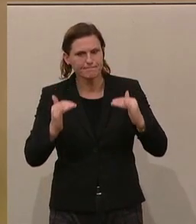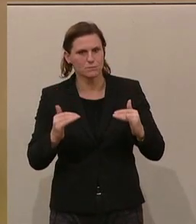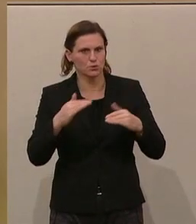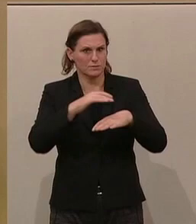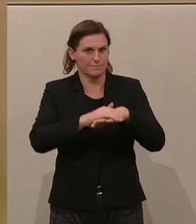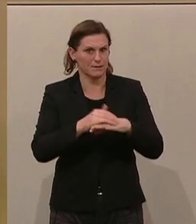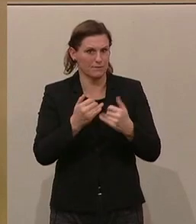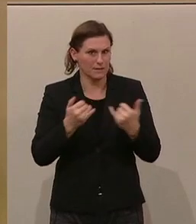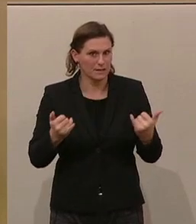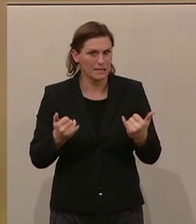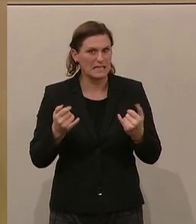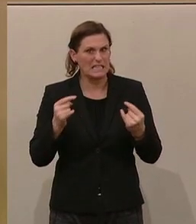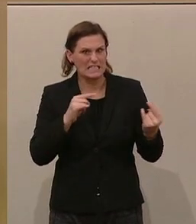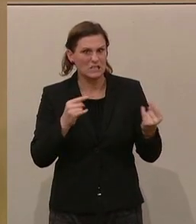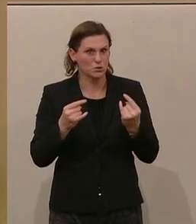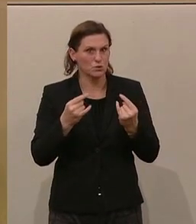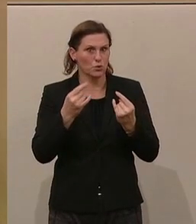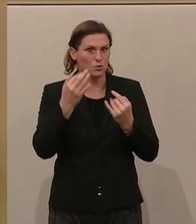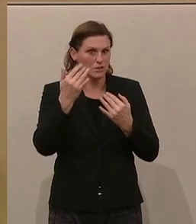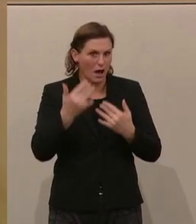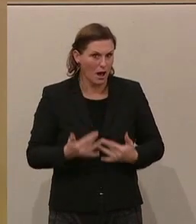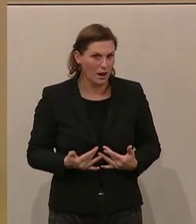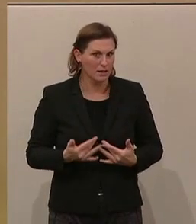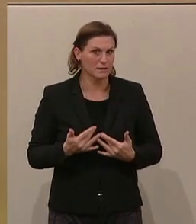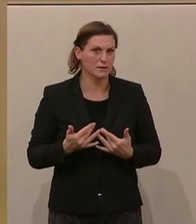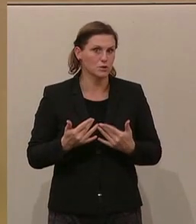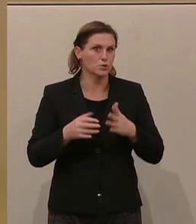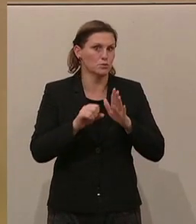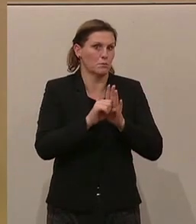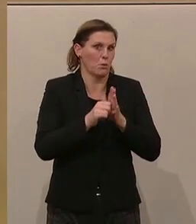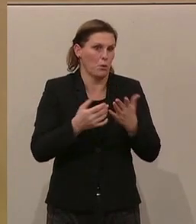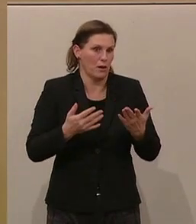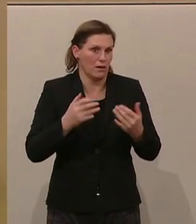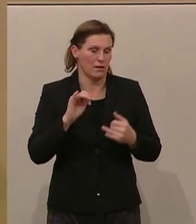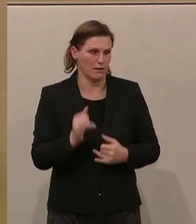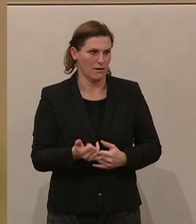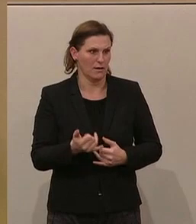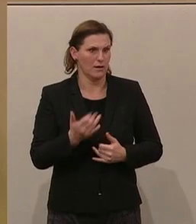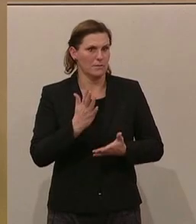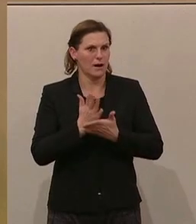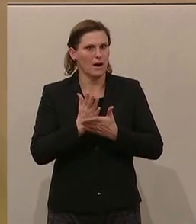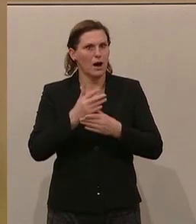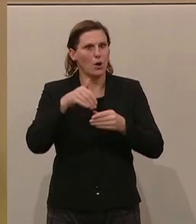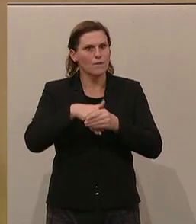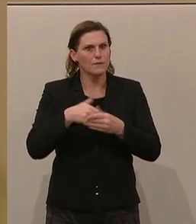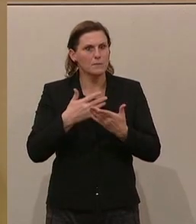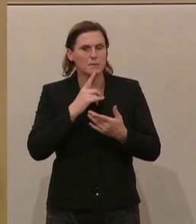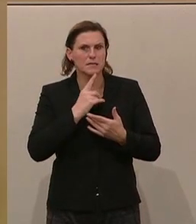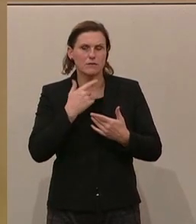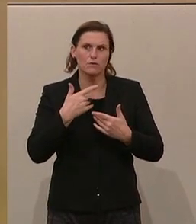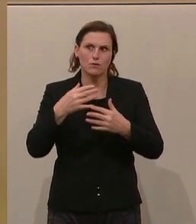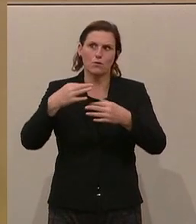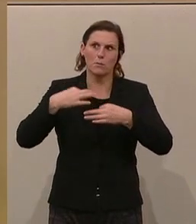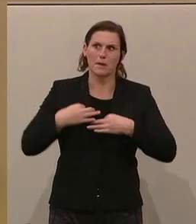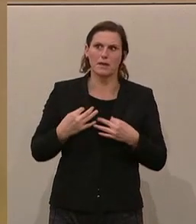Jetzt ist die ganze Diskussion über die Ziffernnoten natürlich nur eine gewisserweise symbolhafte, aber es geht schon auch darum, Orientierung zu